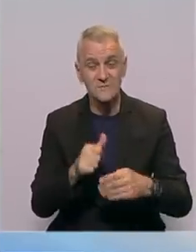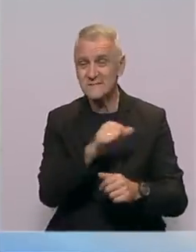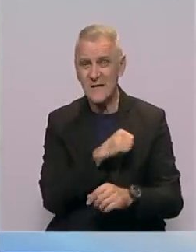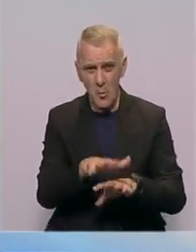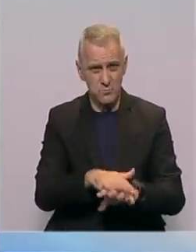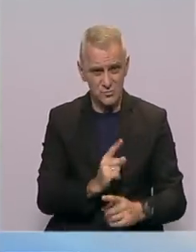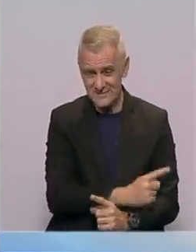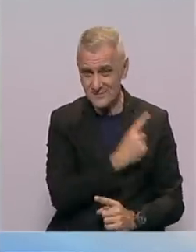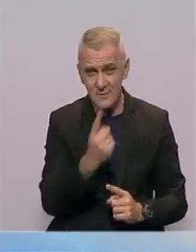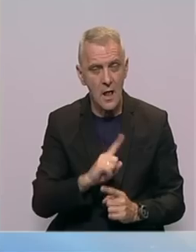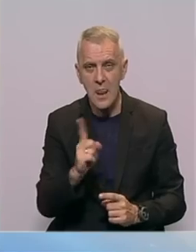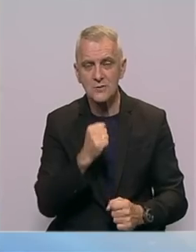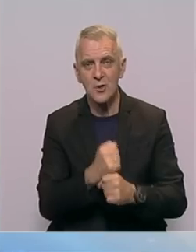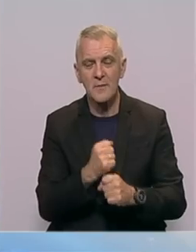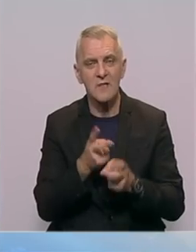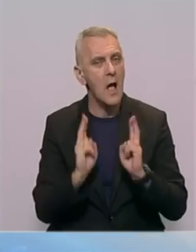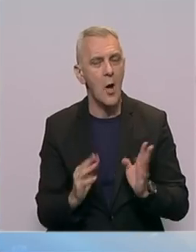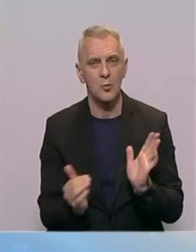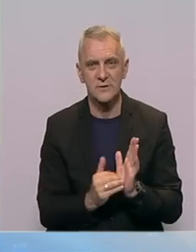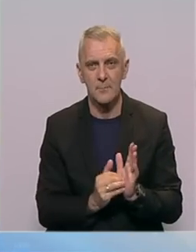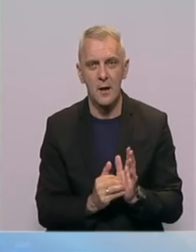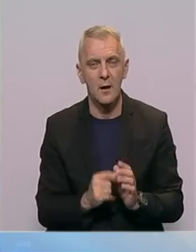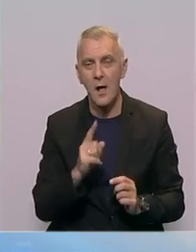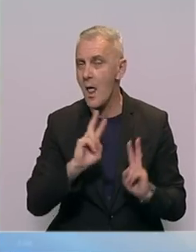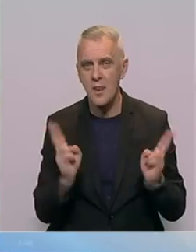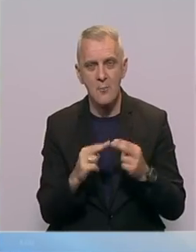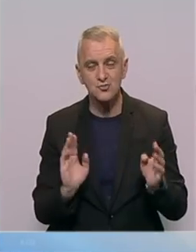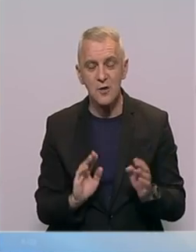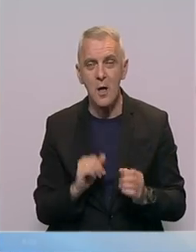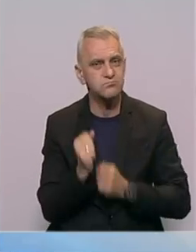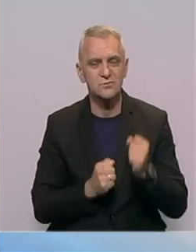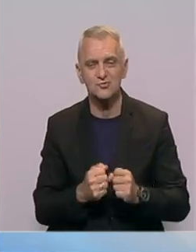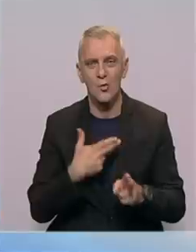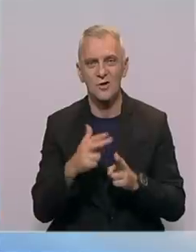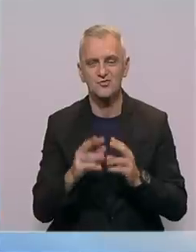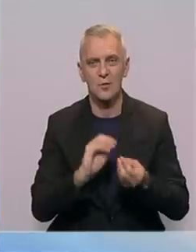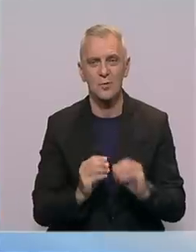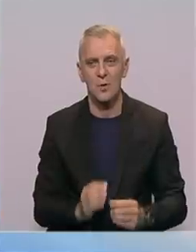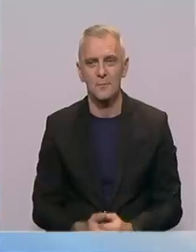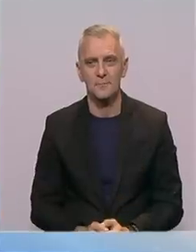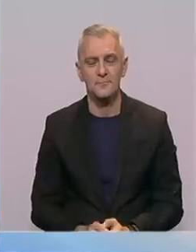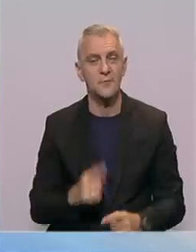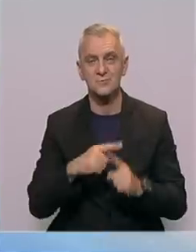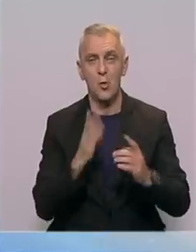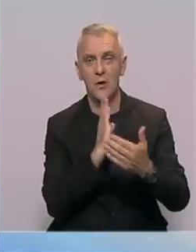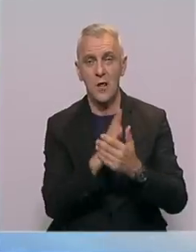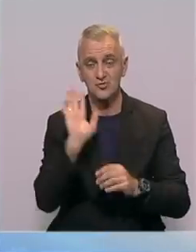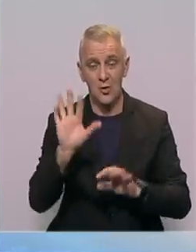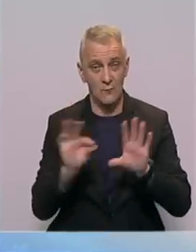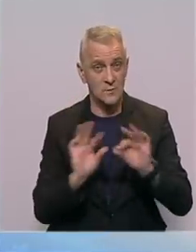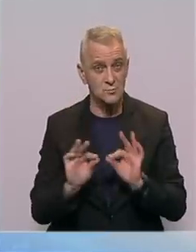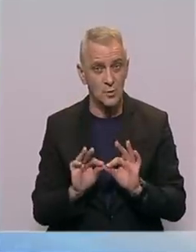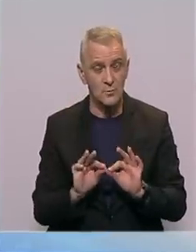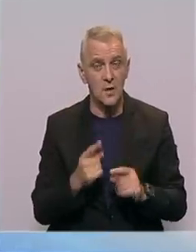početka nisu uspostavljeni kako treba i ne mogu se preko noći riješiti problemi. Zbog načina njegovog izbora, a